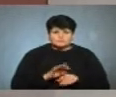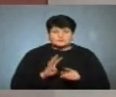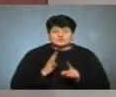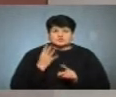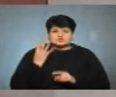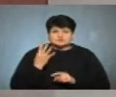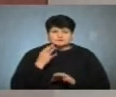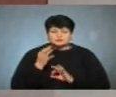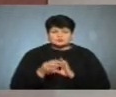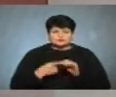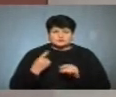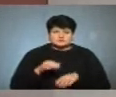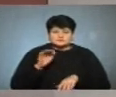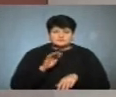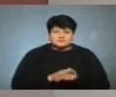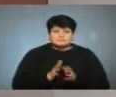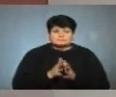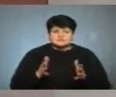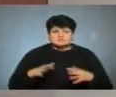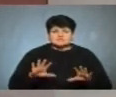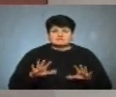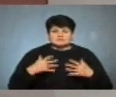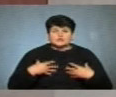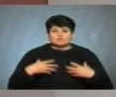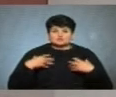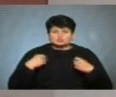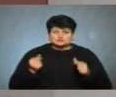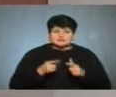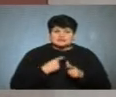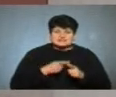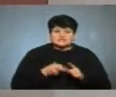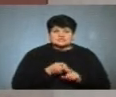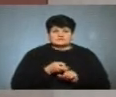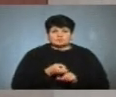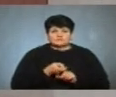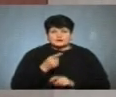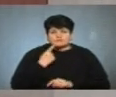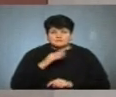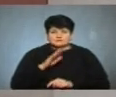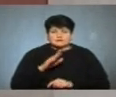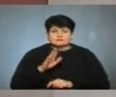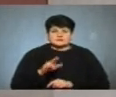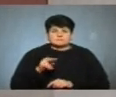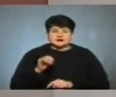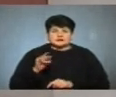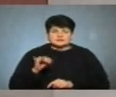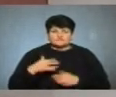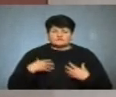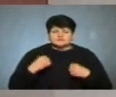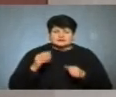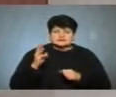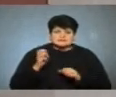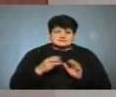добу поспіль в області фіксують більше випадків одужання від ковід-19, ніж інфікування ним, каже Володимир Паничев. За його словами, видужали